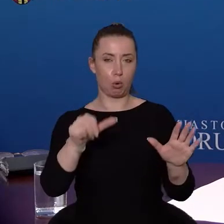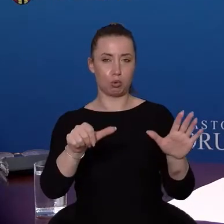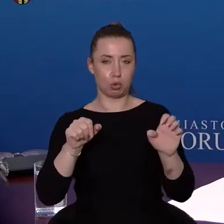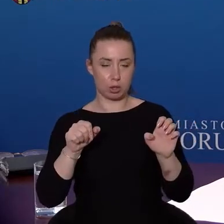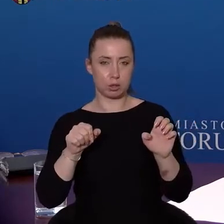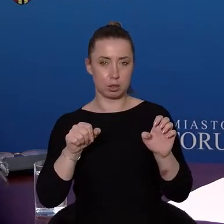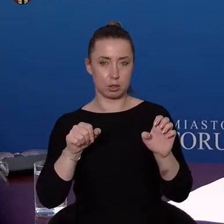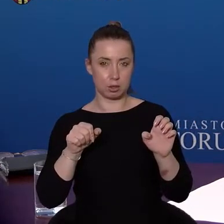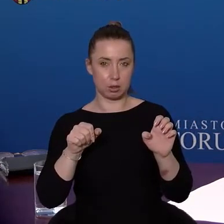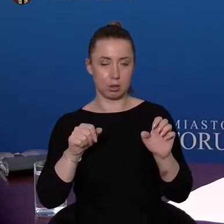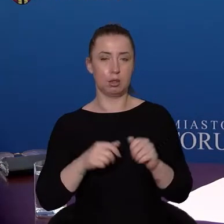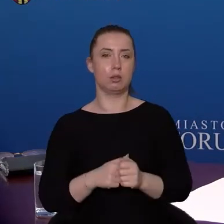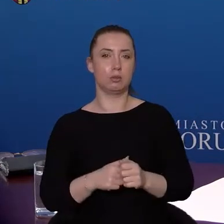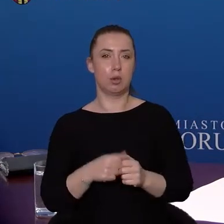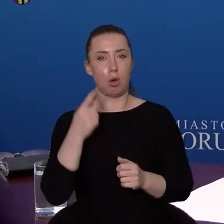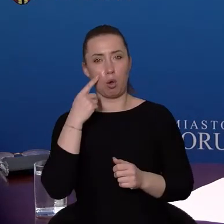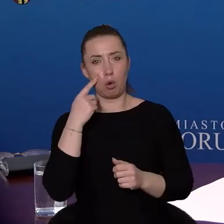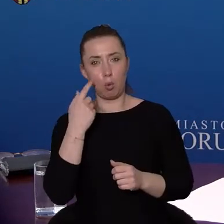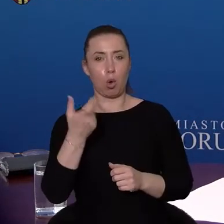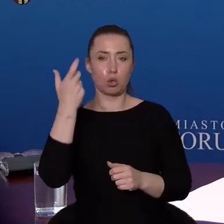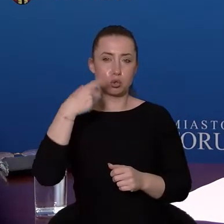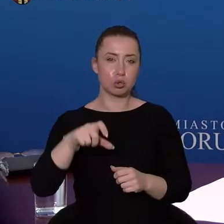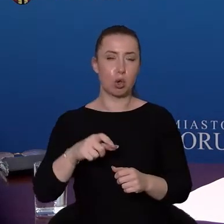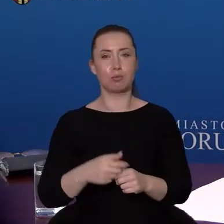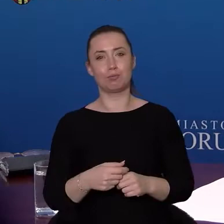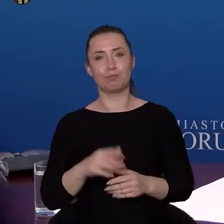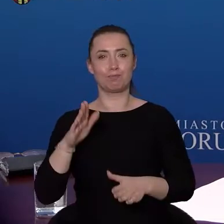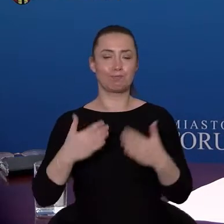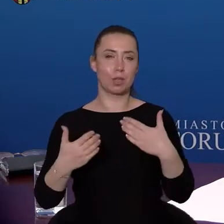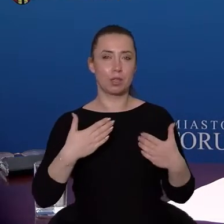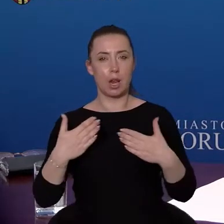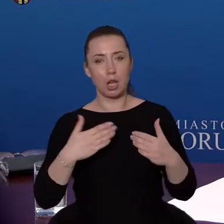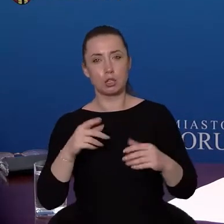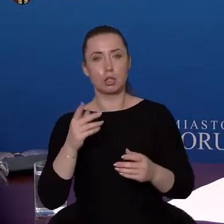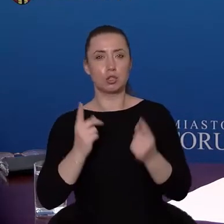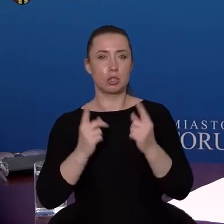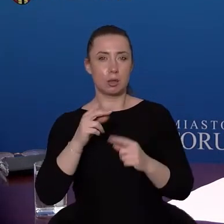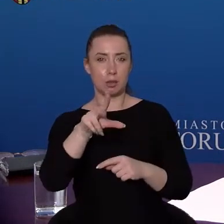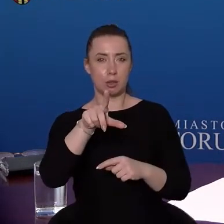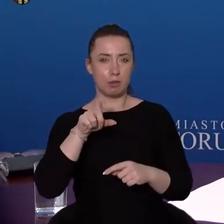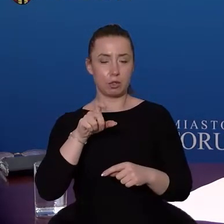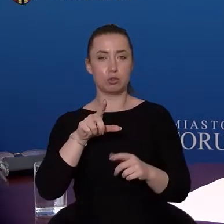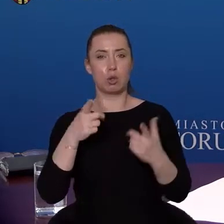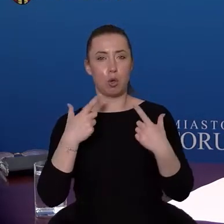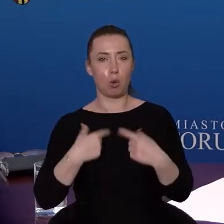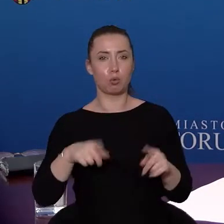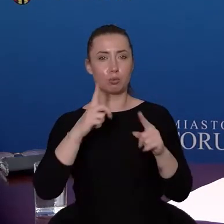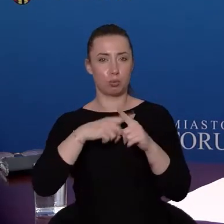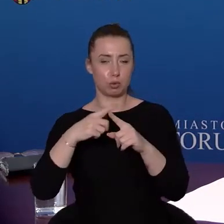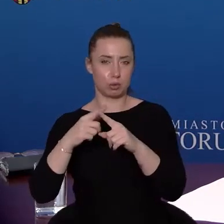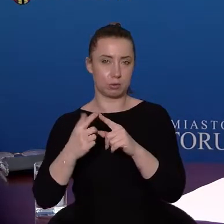Ten odsetek pozytywny w okolicach setki, dwusetki to w zależności od dnia. To widzę, że Pan Prezydent też już dysponuje tymi danymi teraz.